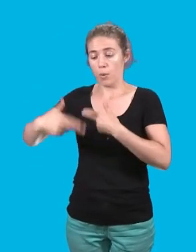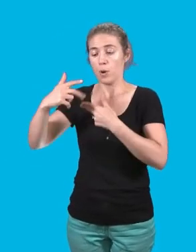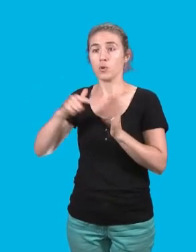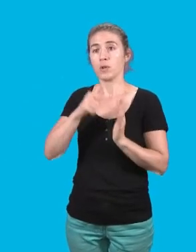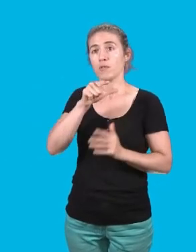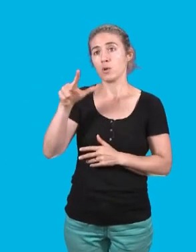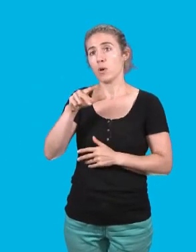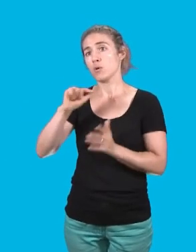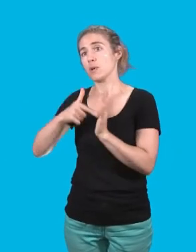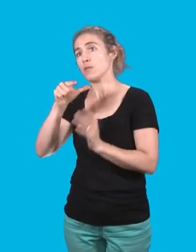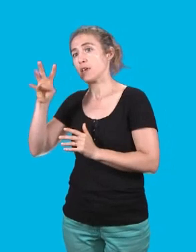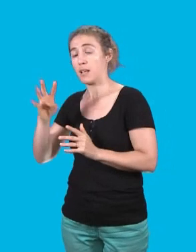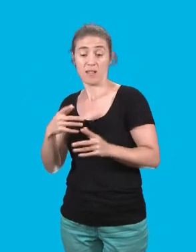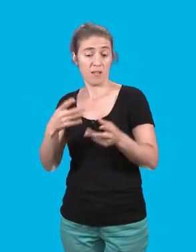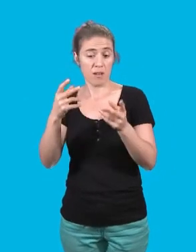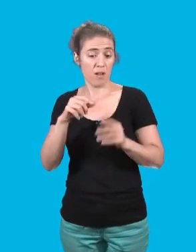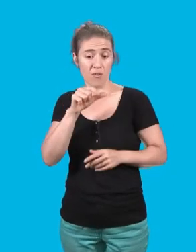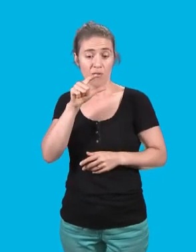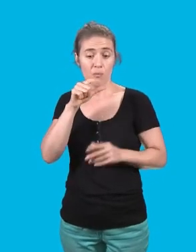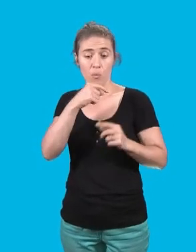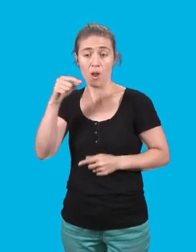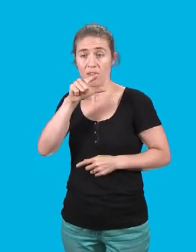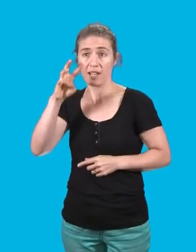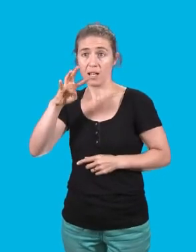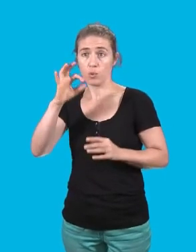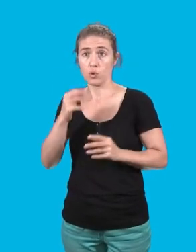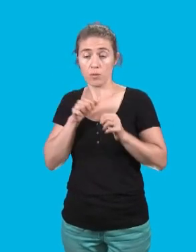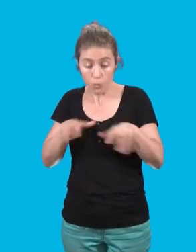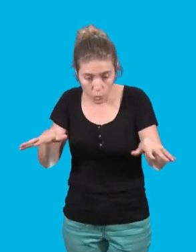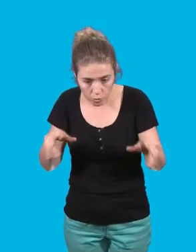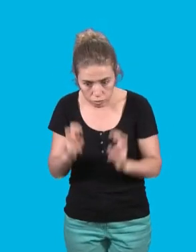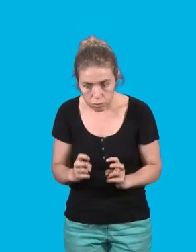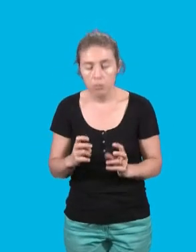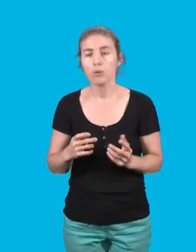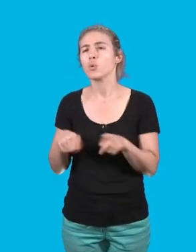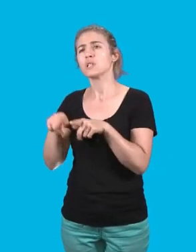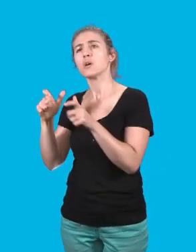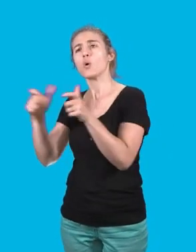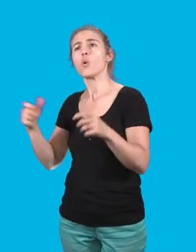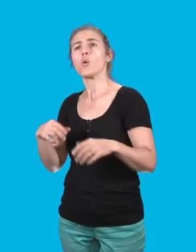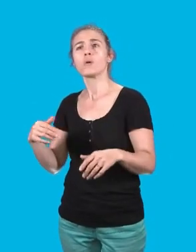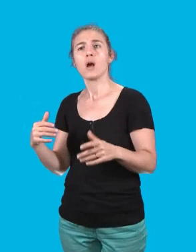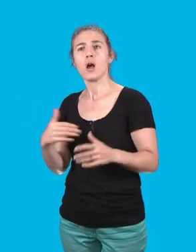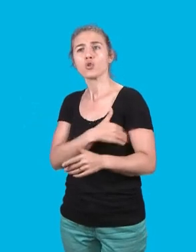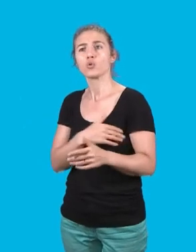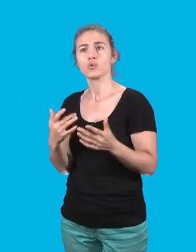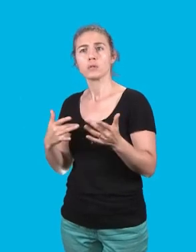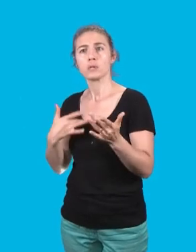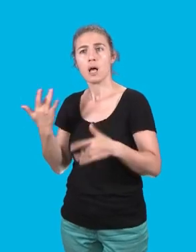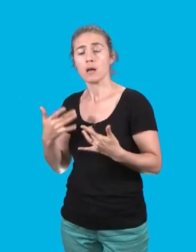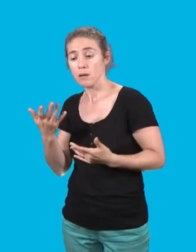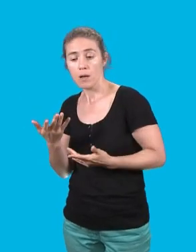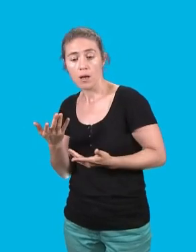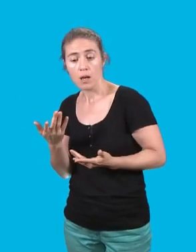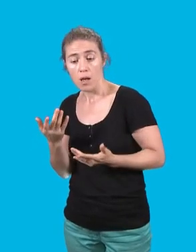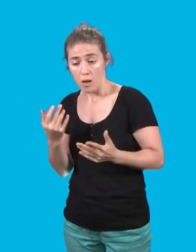prévoient moins 25% de diffusion et les compagnies s'apprêtent à vivre la moitié des dates en moins de